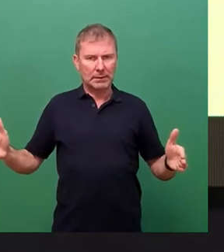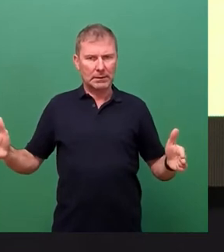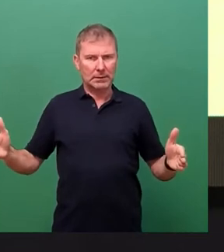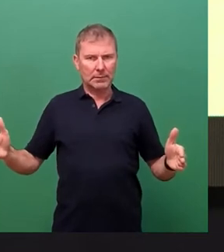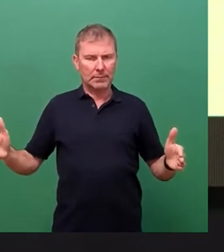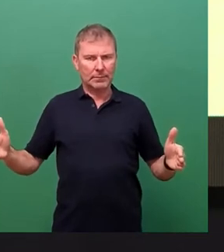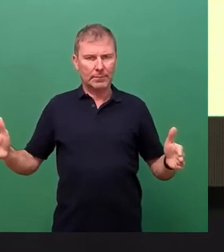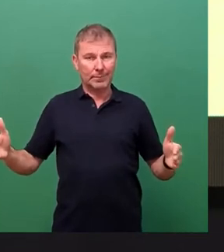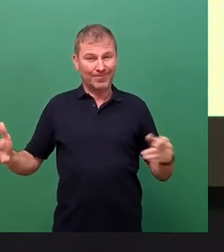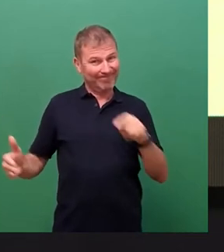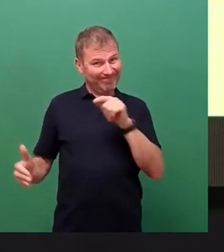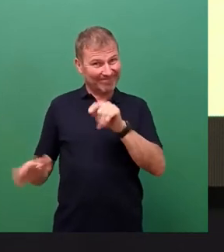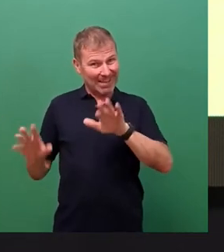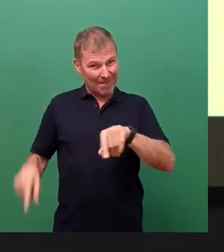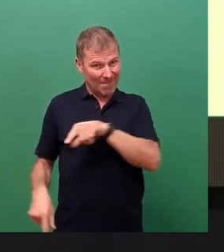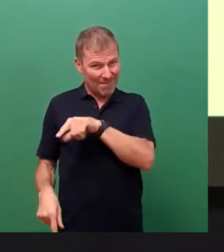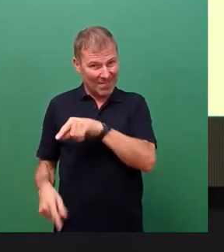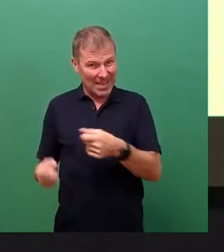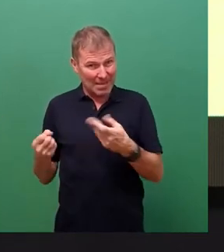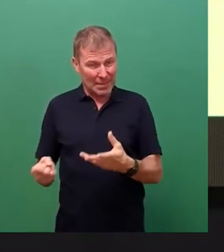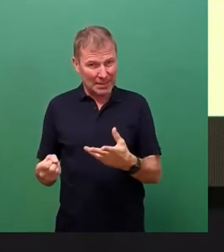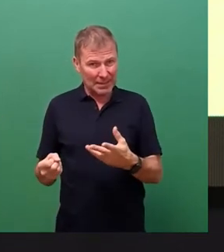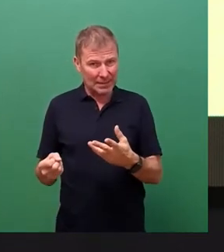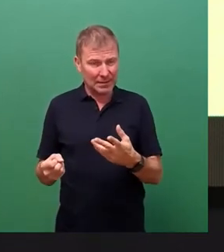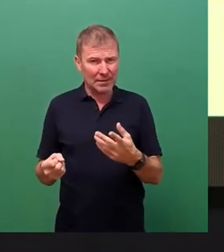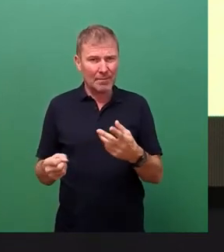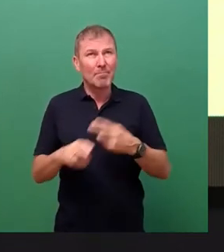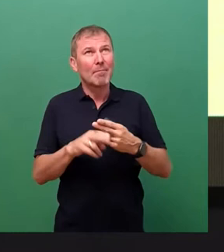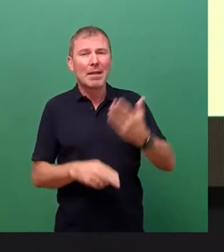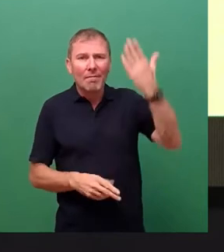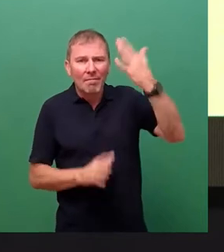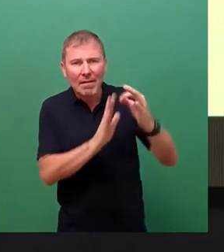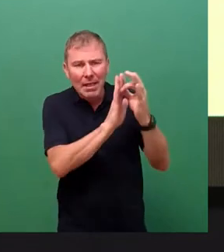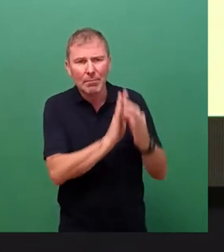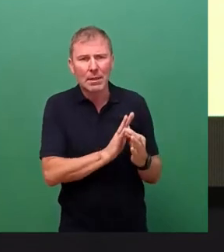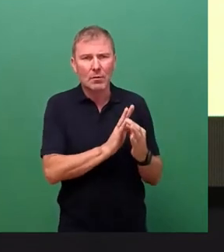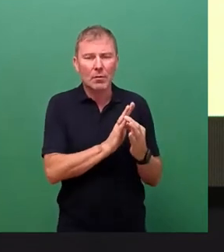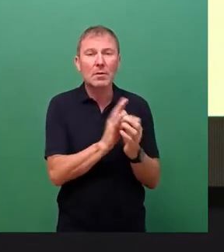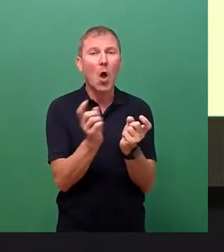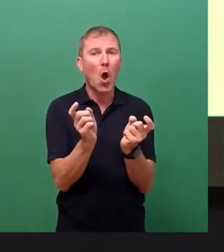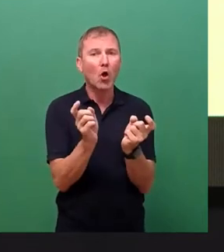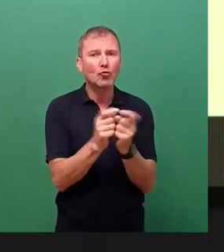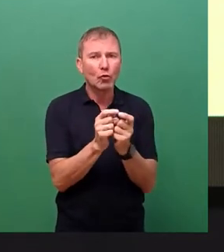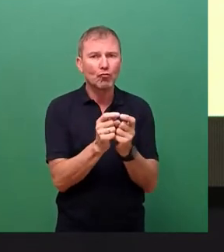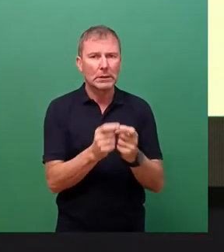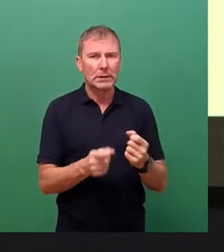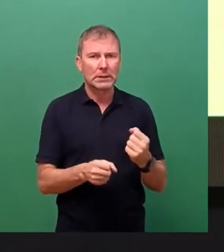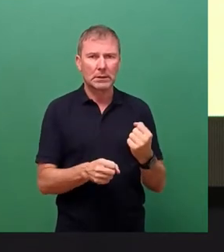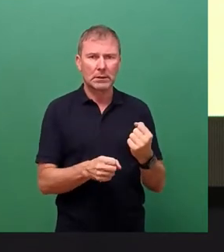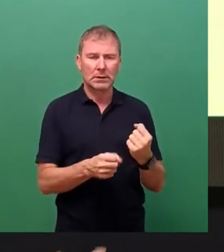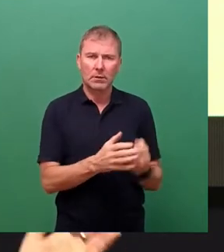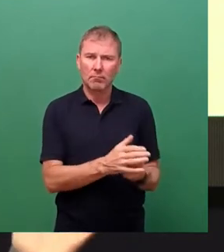wie in diesem Fall geschehen, unter den vorliegenden Witterungsbedingungen einen Kurzschluss auszulösen, muss